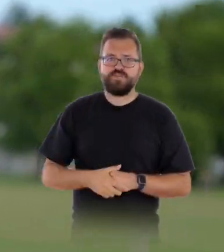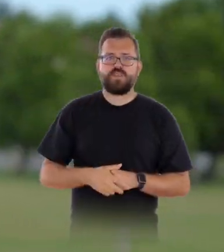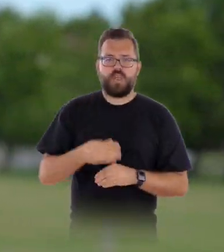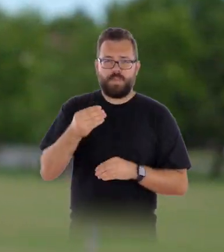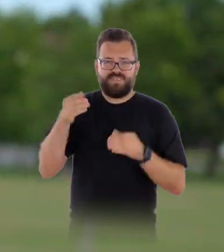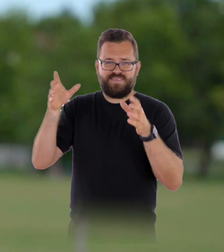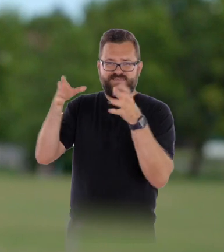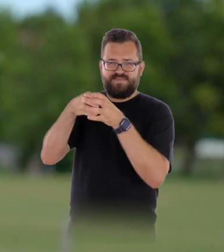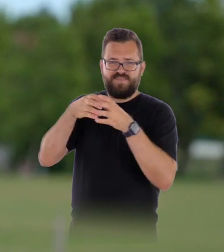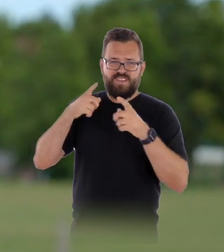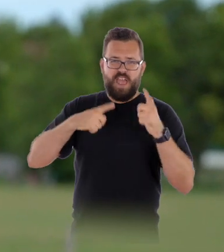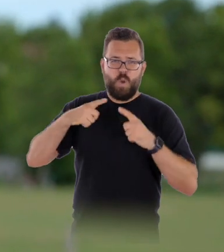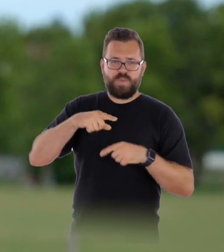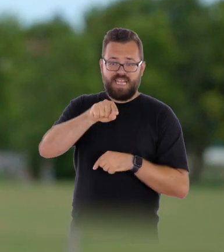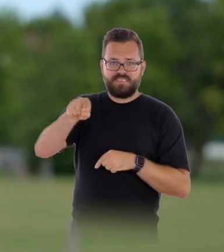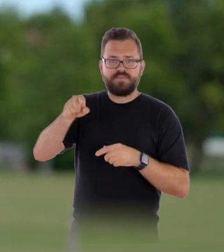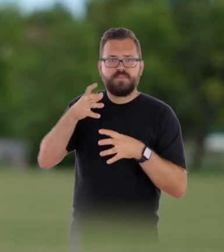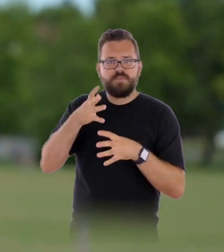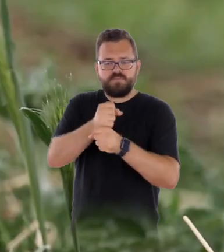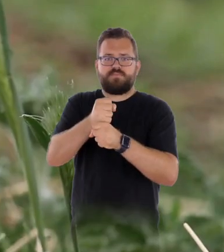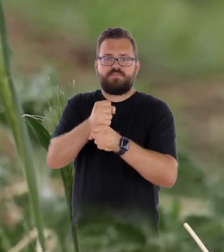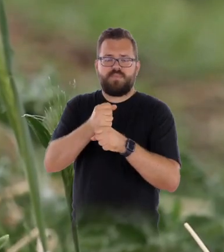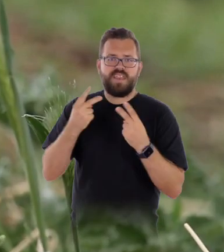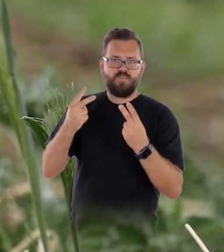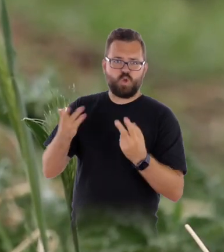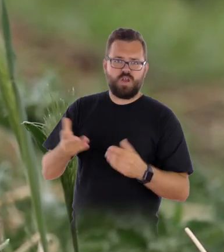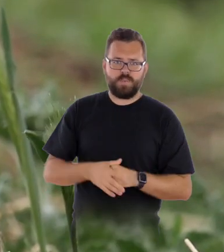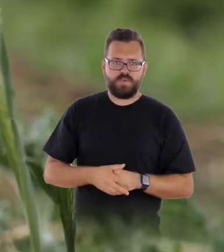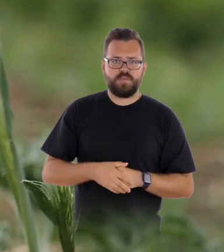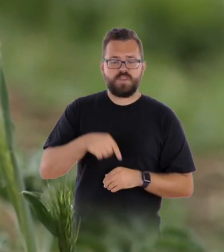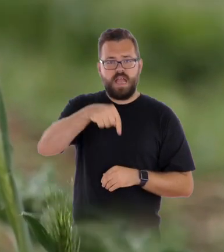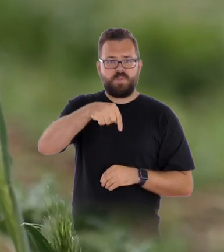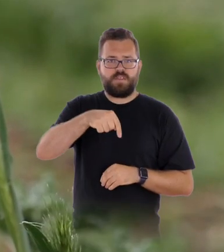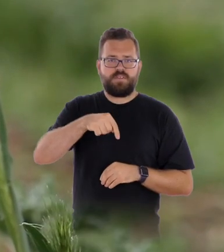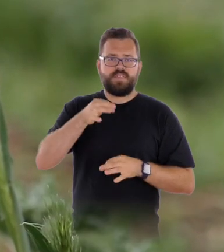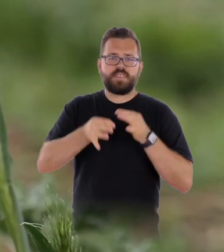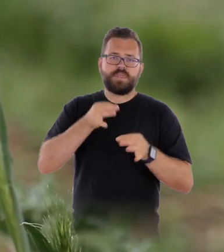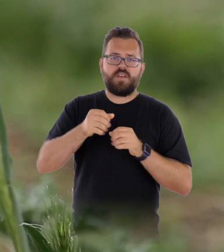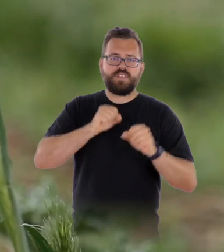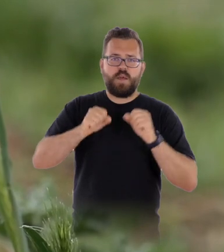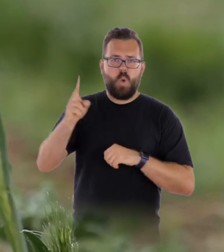fontosak nekünk, amiknek az állományai, ezeknek a megmaradása, kulcskérdés.